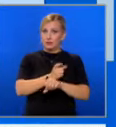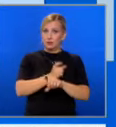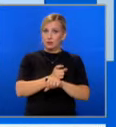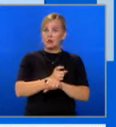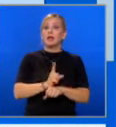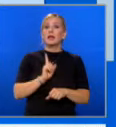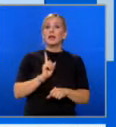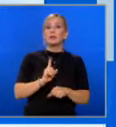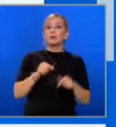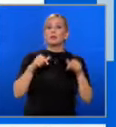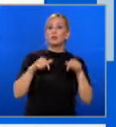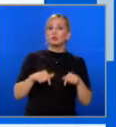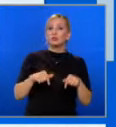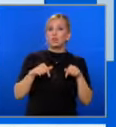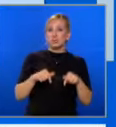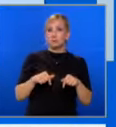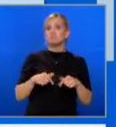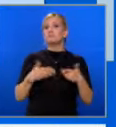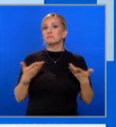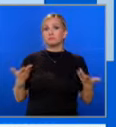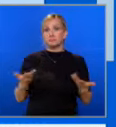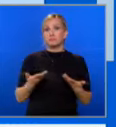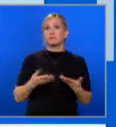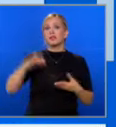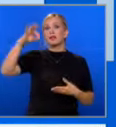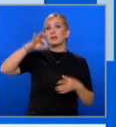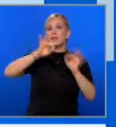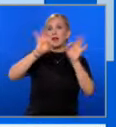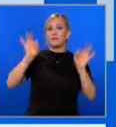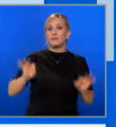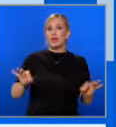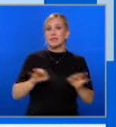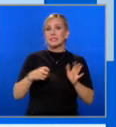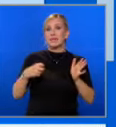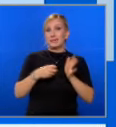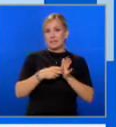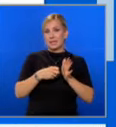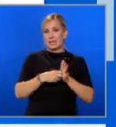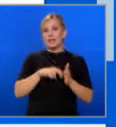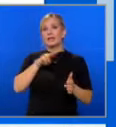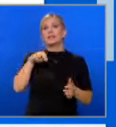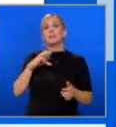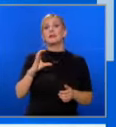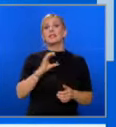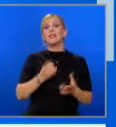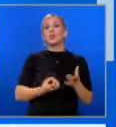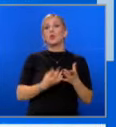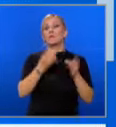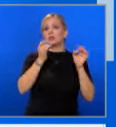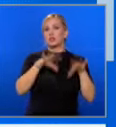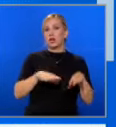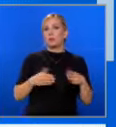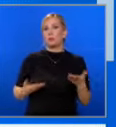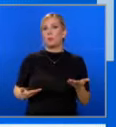именно, че би следвало да се вчита завалидно заявлението за регистрация на движение за права и свободи ново начало, което е подадено